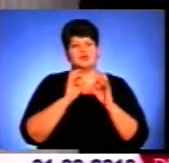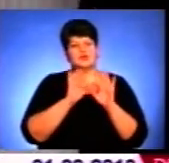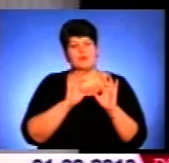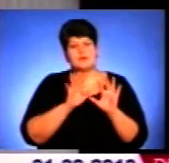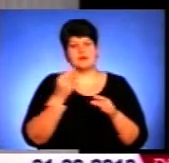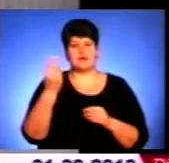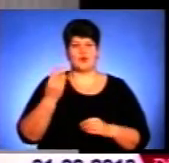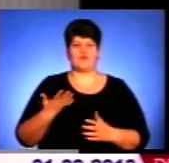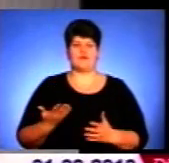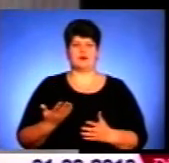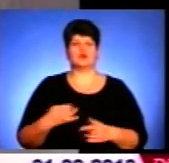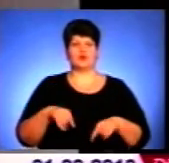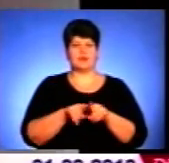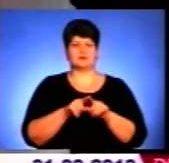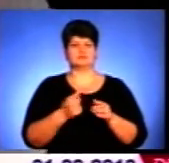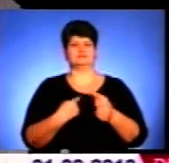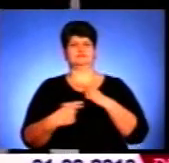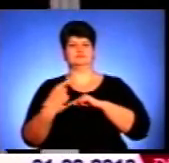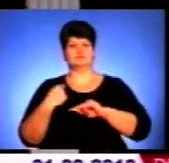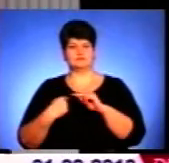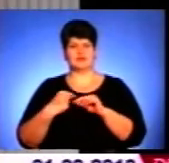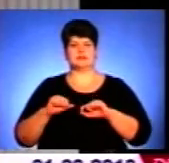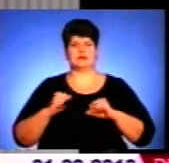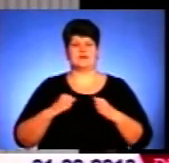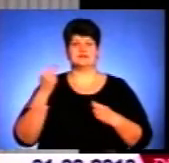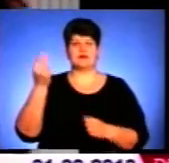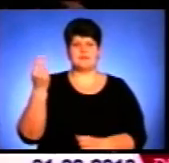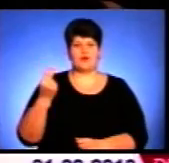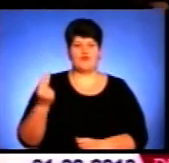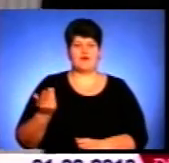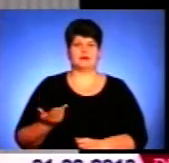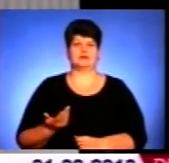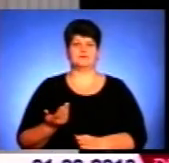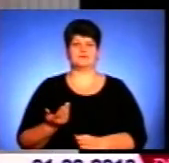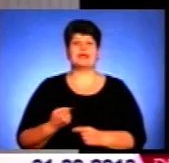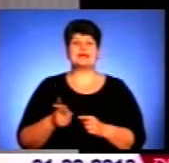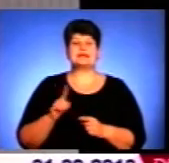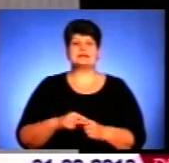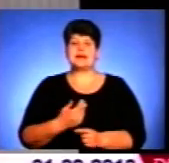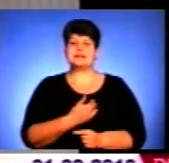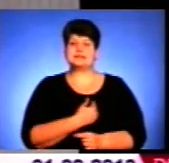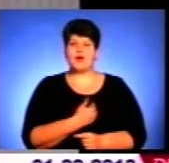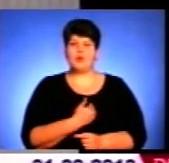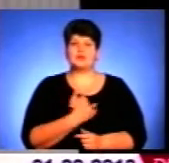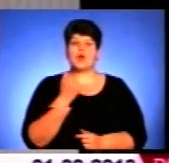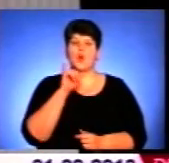малювати. І так само, відповідно, він старався малювати. Так що це захоплення в нього.